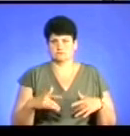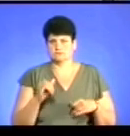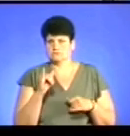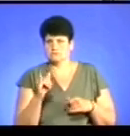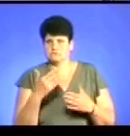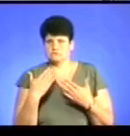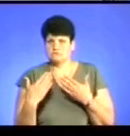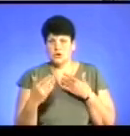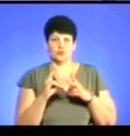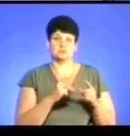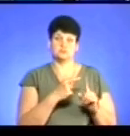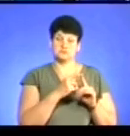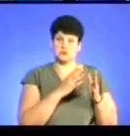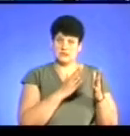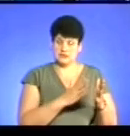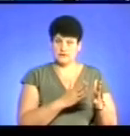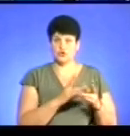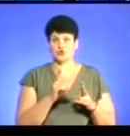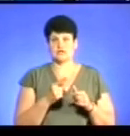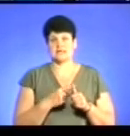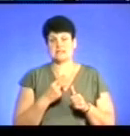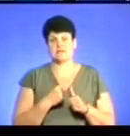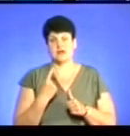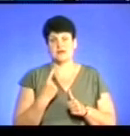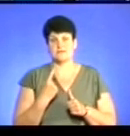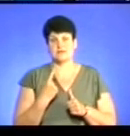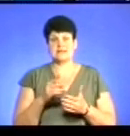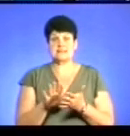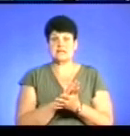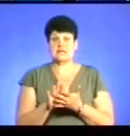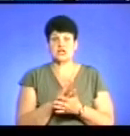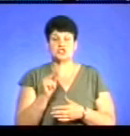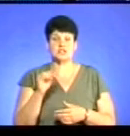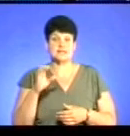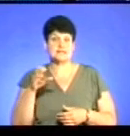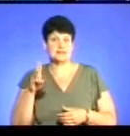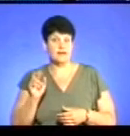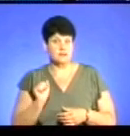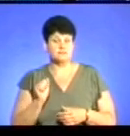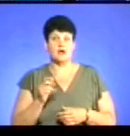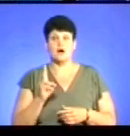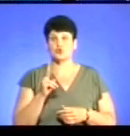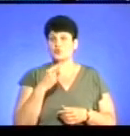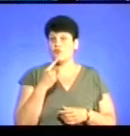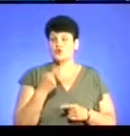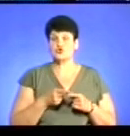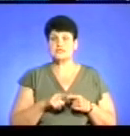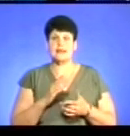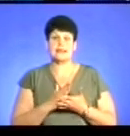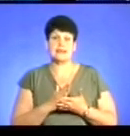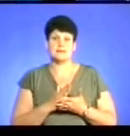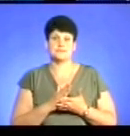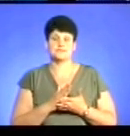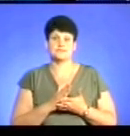хтось позитивно, хтось називає це, так би мовити, санітарною чисткою, а хтось каже, що це є феодально,